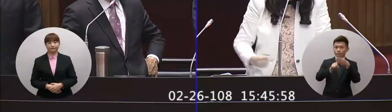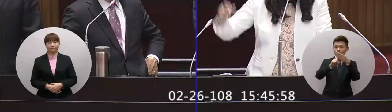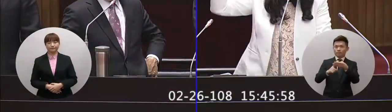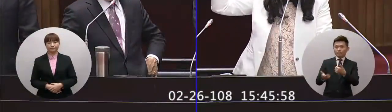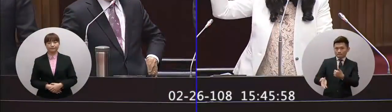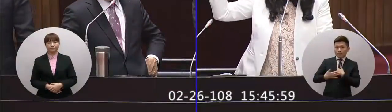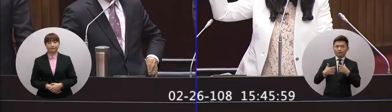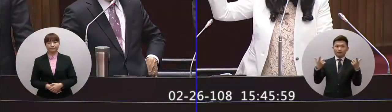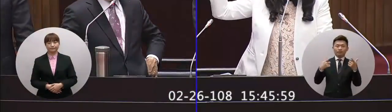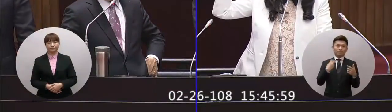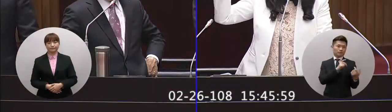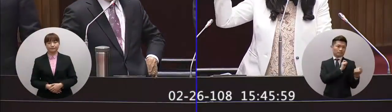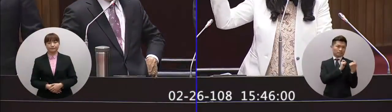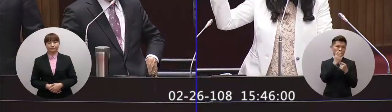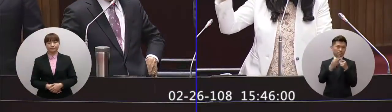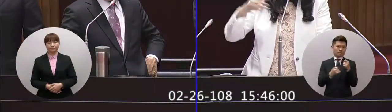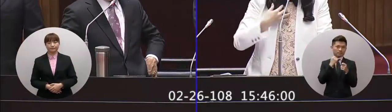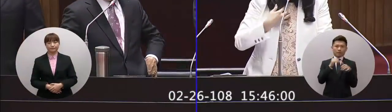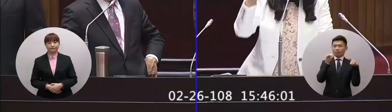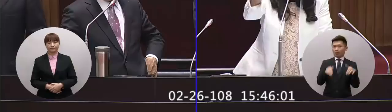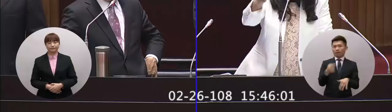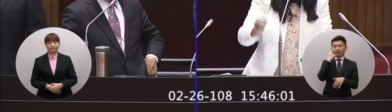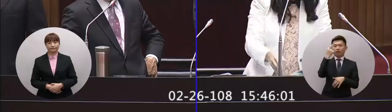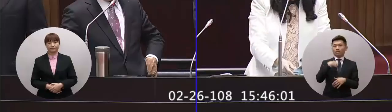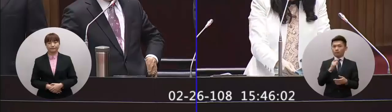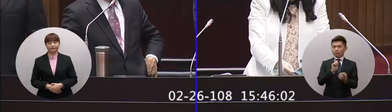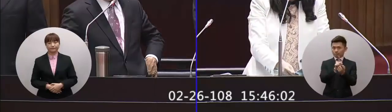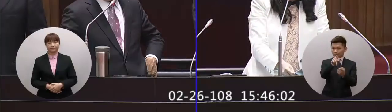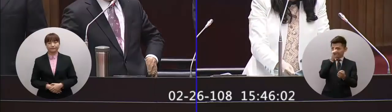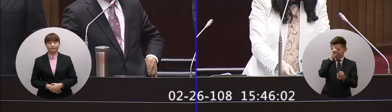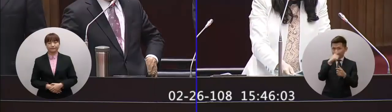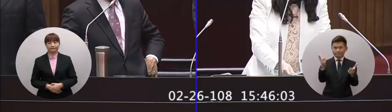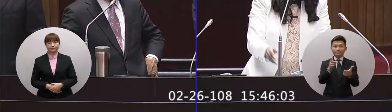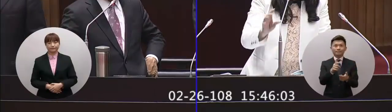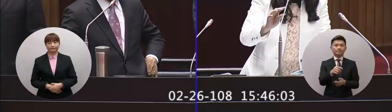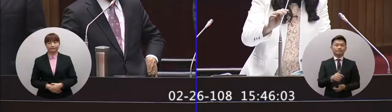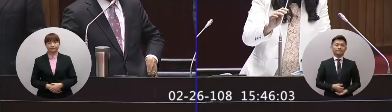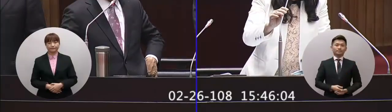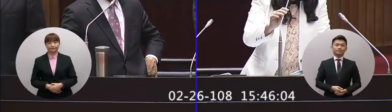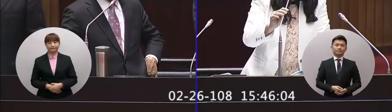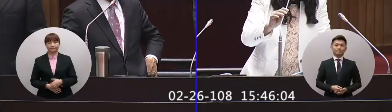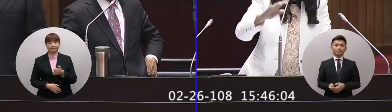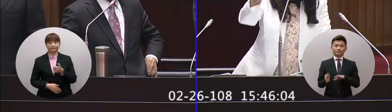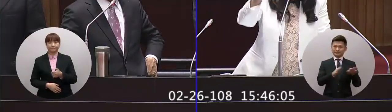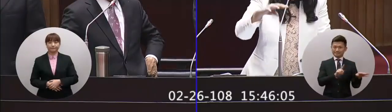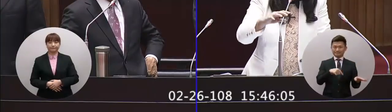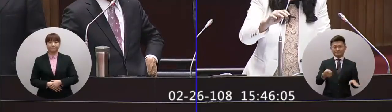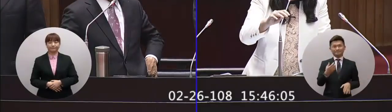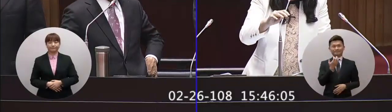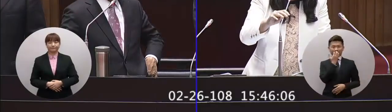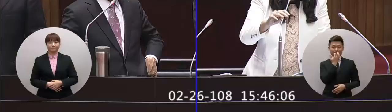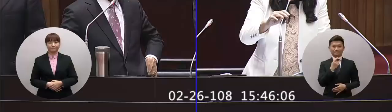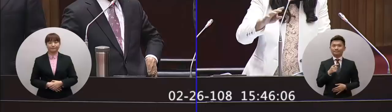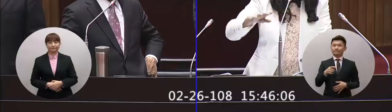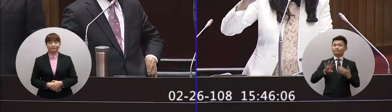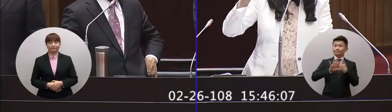我們有多重要而我們這幾年來衰脫的這麼厲害我對你寄望盈切真的院長好接下來我要